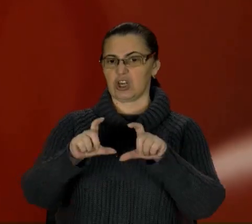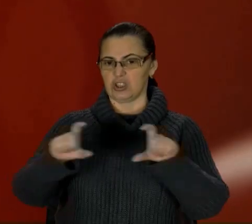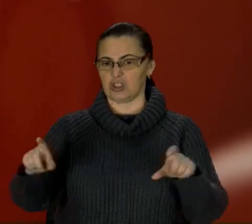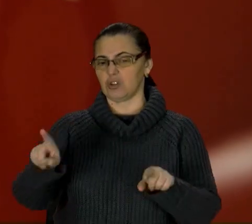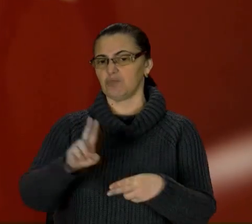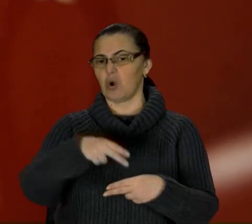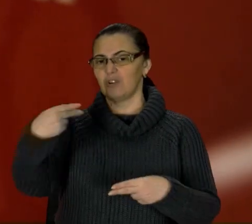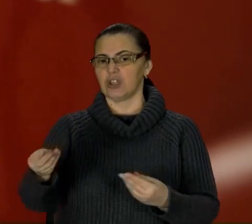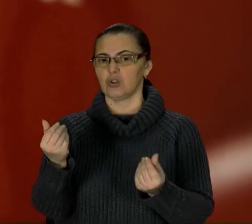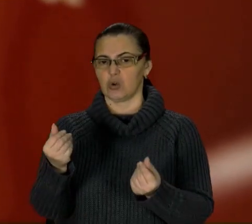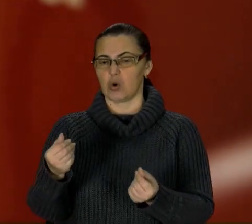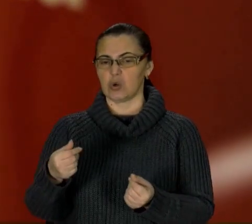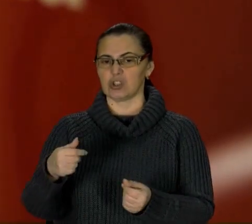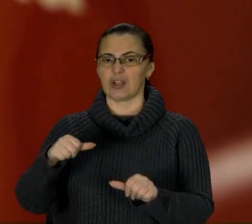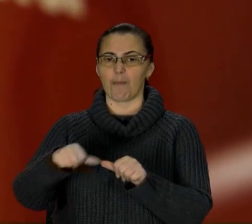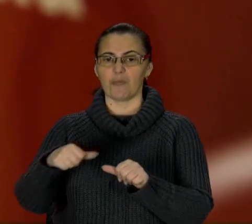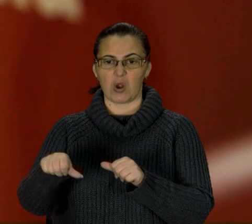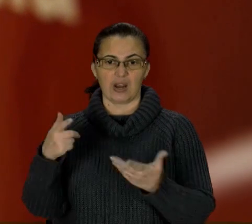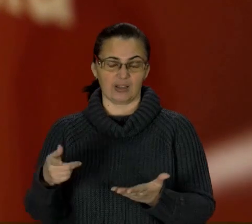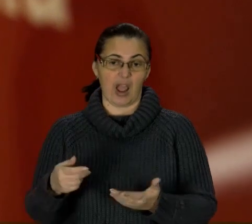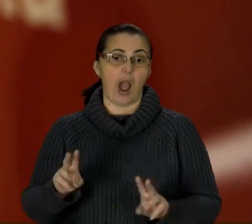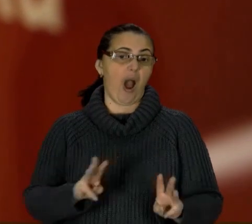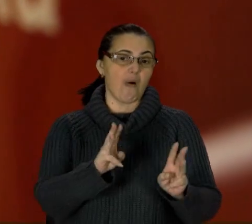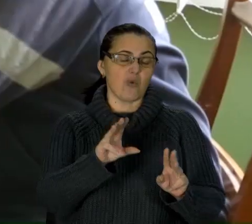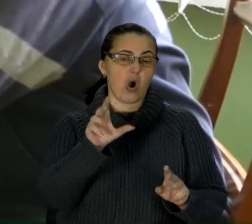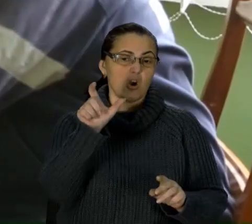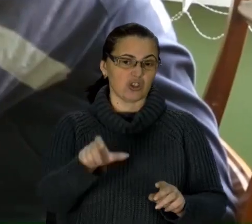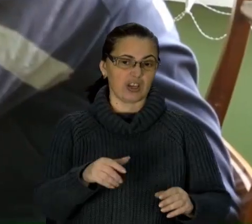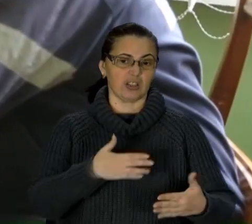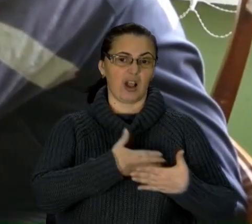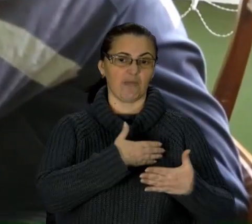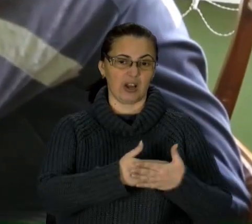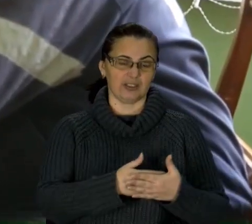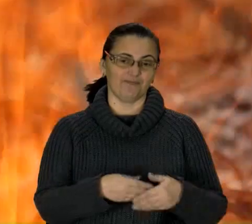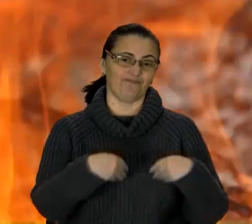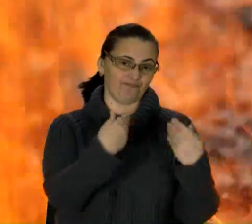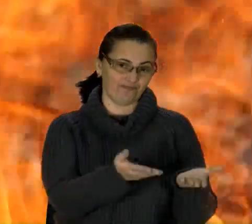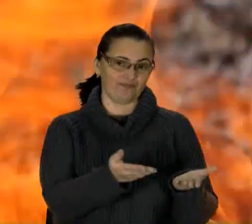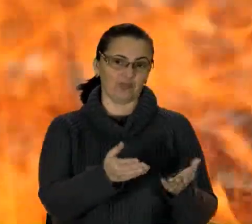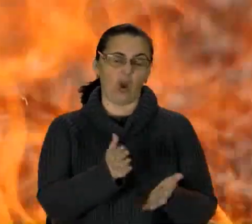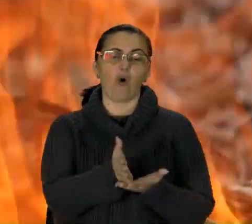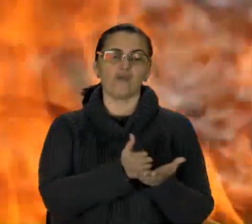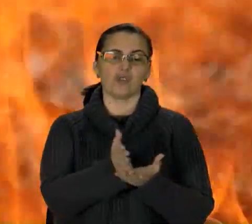пальне. Пожежникам-энтузіастам запропонували робочі місця у службі благоустрою з такою ж зарплатнею.